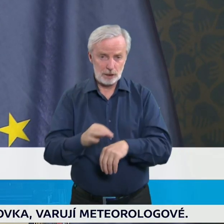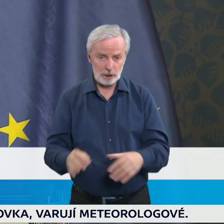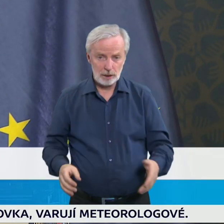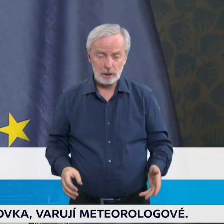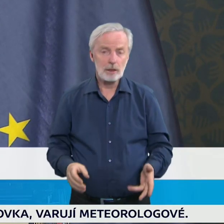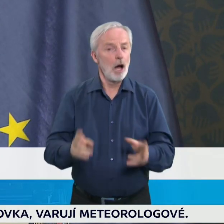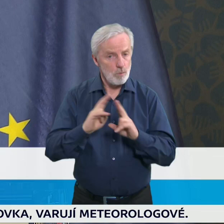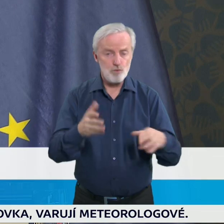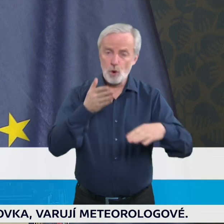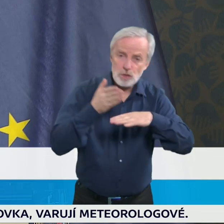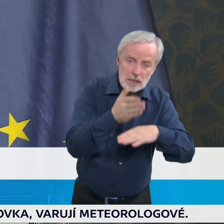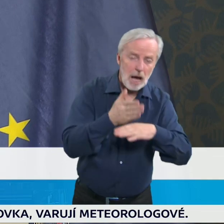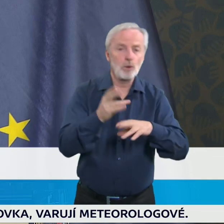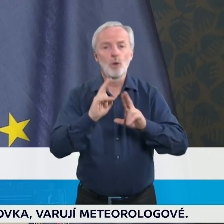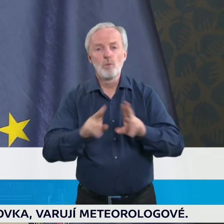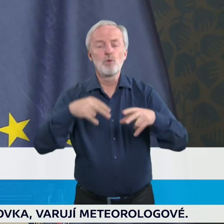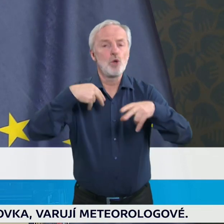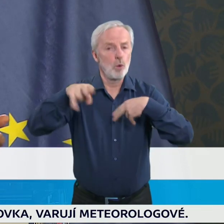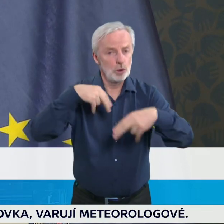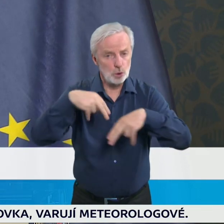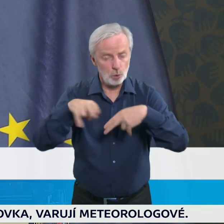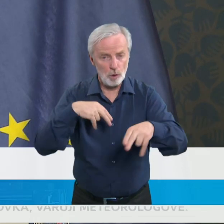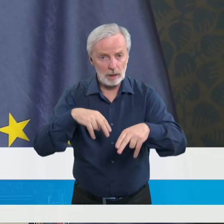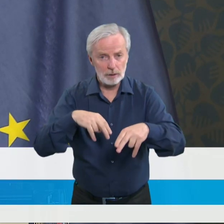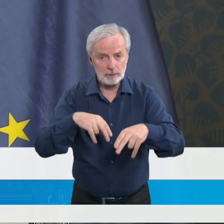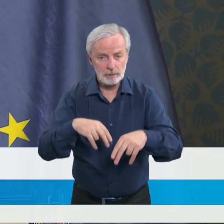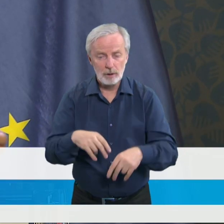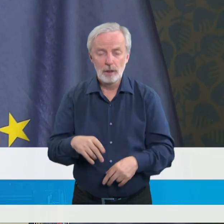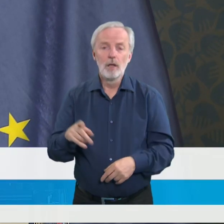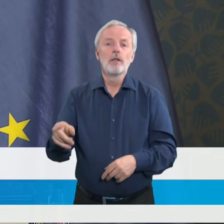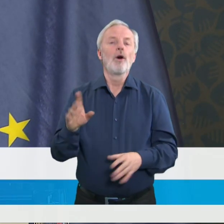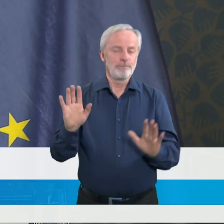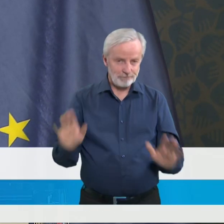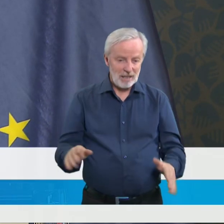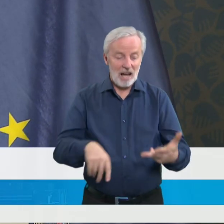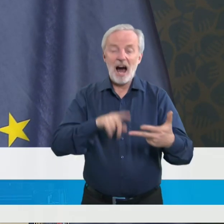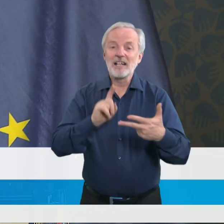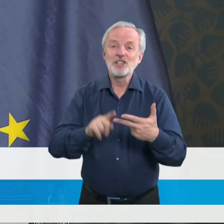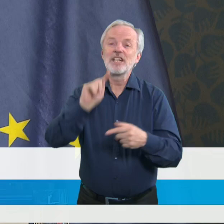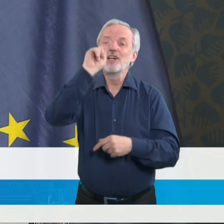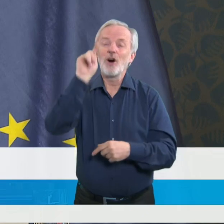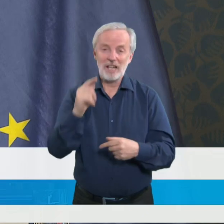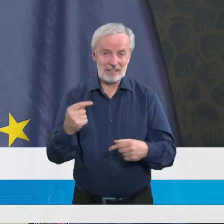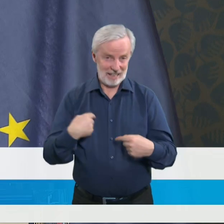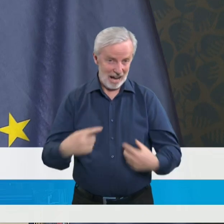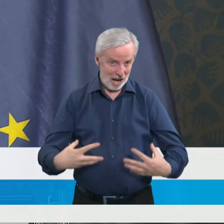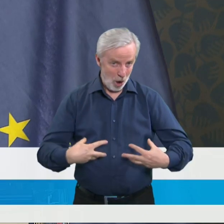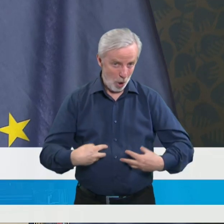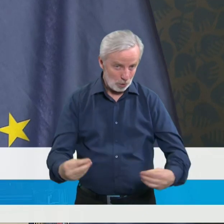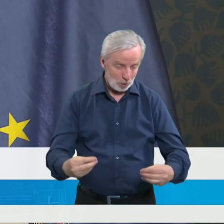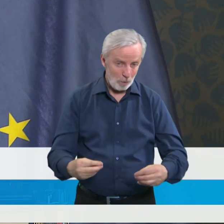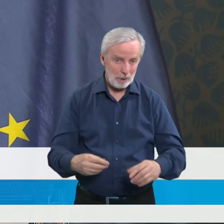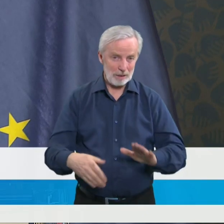toho využít a je na každém z nich, jak se rozhodne. No a spekulace, spekulace jsou spekulace. Já si myslím, že v současné době, kdy ministerstvo